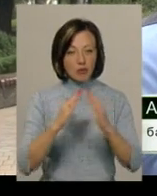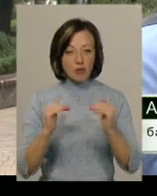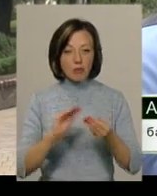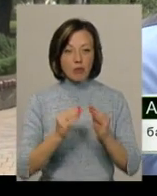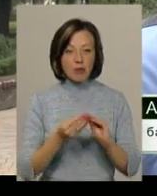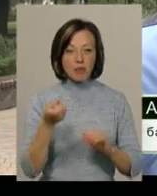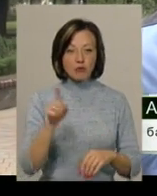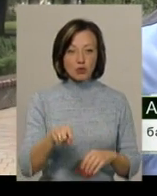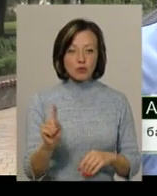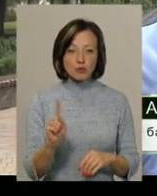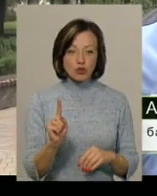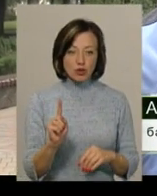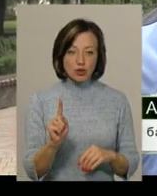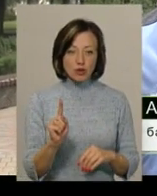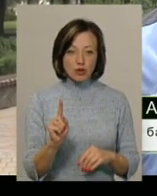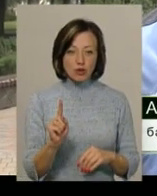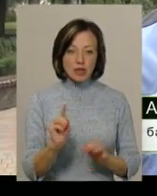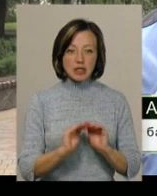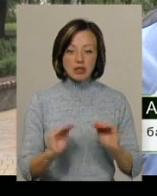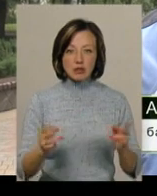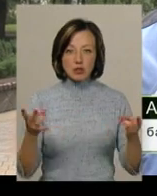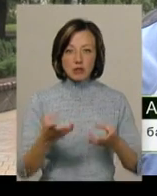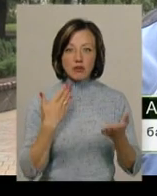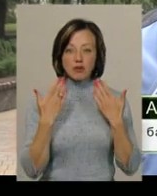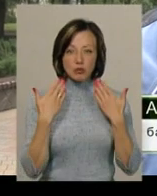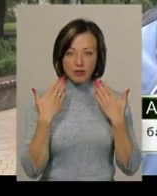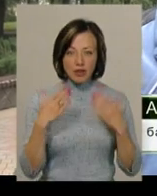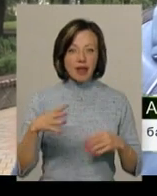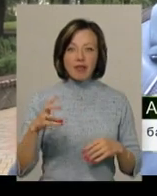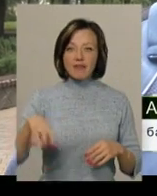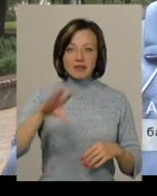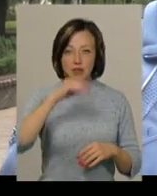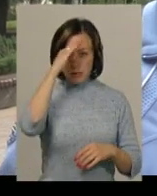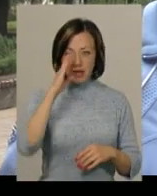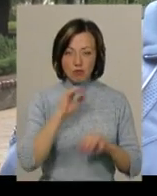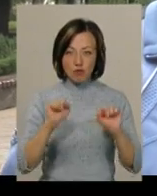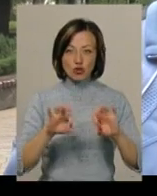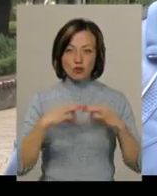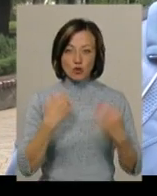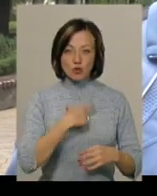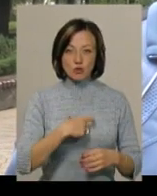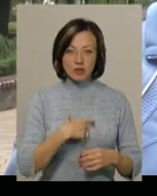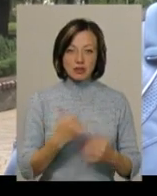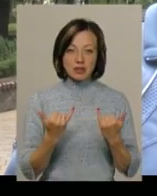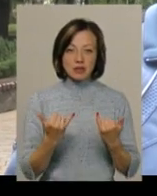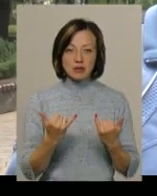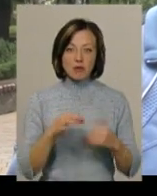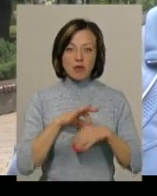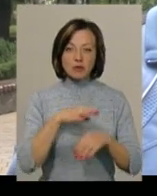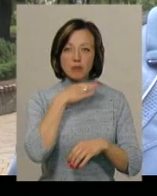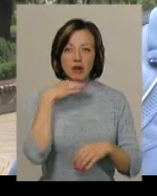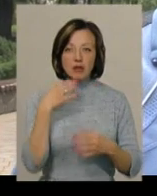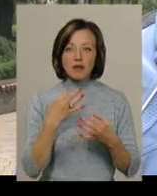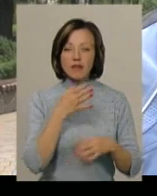Проблема полягає в тому, що, безперечно, дітям потрібно відпочивати, і не всі батьки можуть дозволити, наприклад, як ми зараз дітьми проводити дійсно так